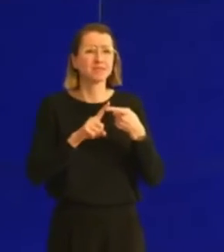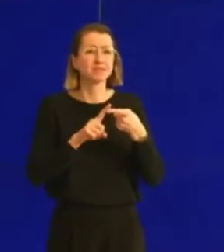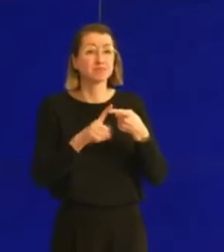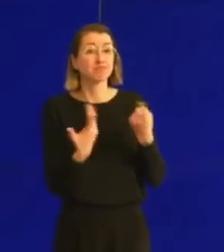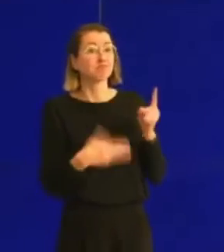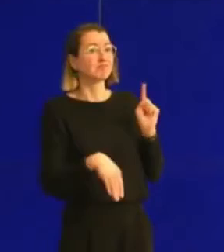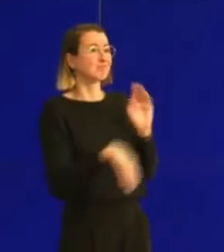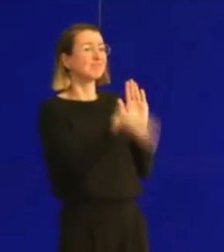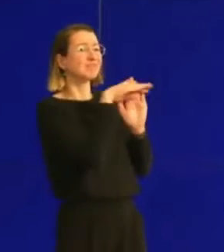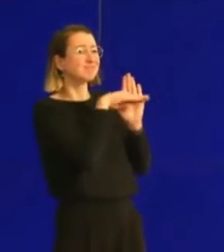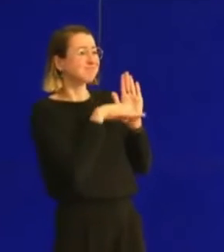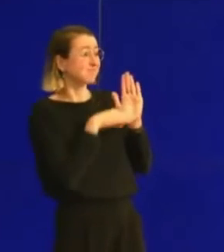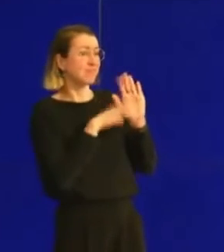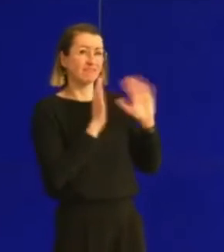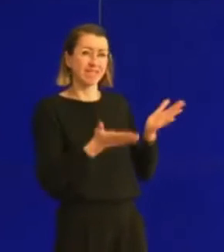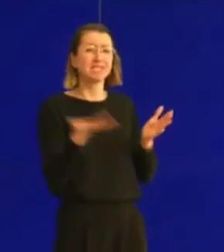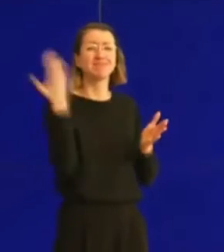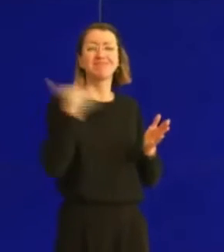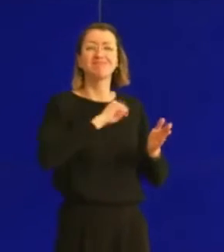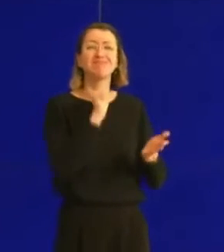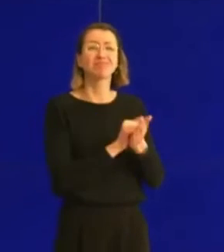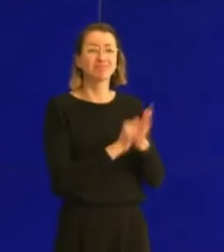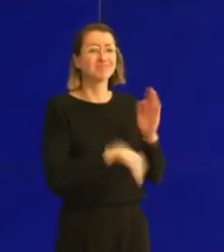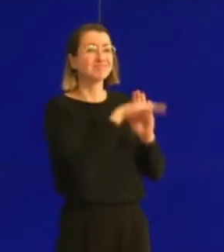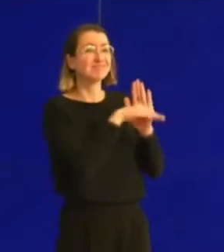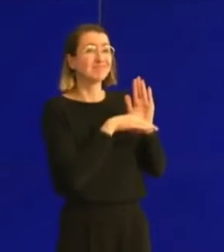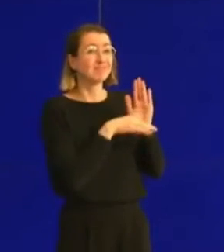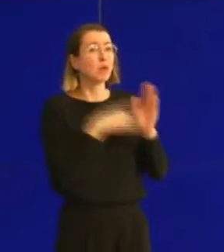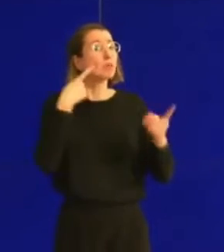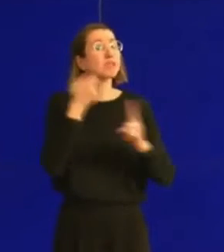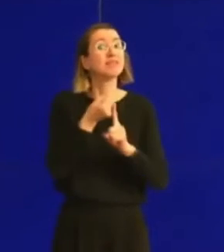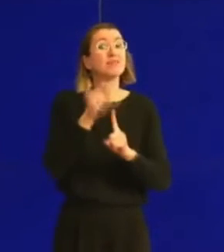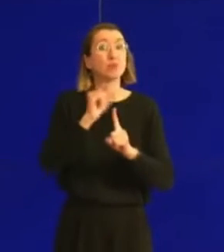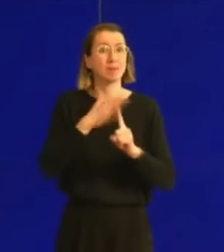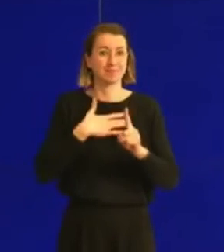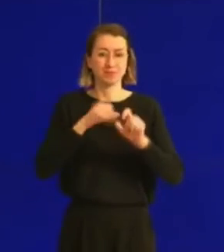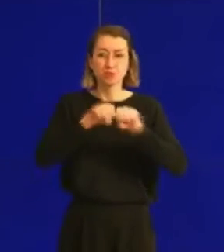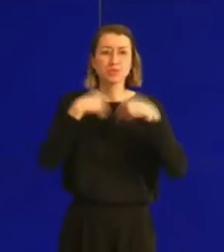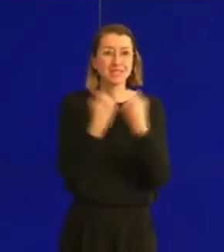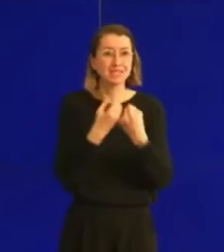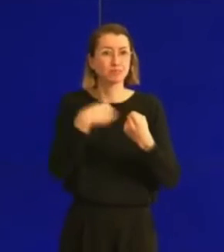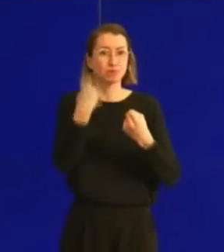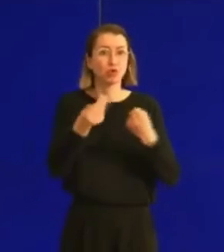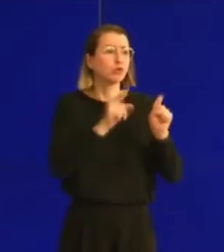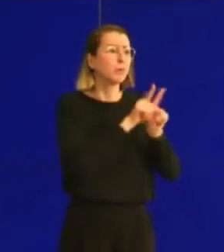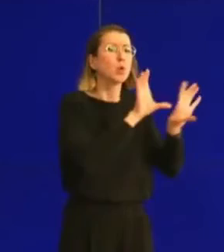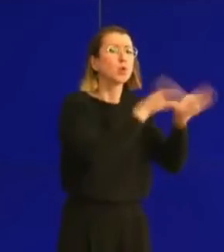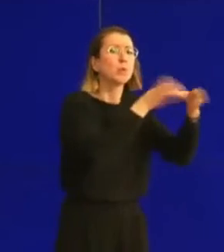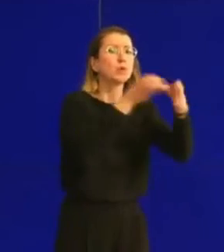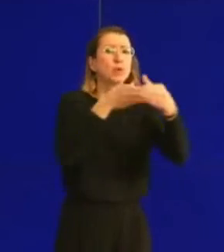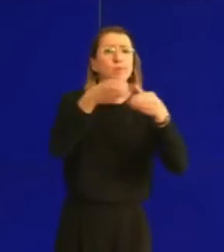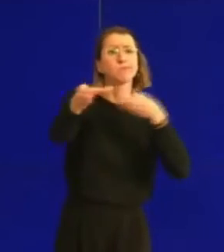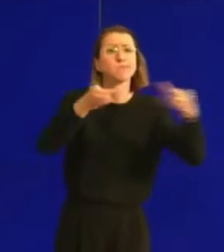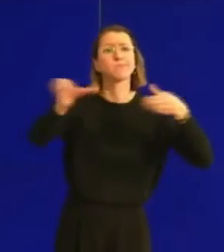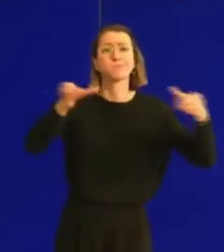que nous avons prises, qui ont eu pour but de diviser notre société, notre communauté, en un certain nombre de petits groupes, les